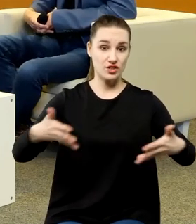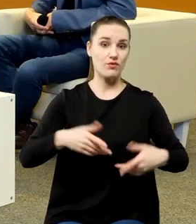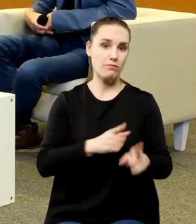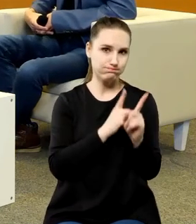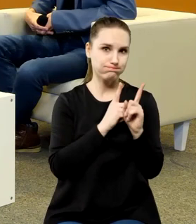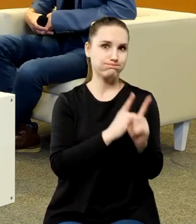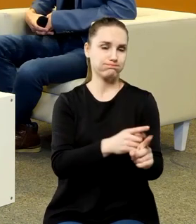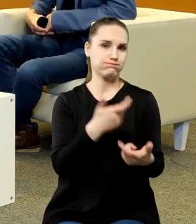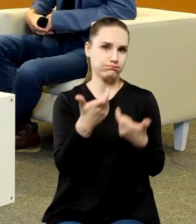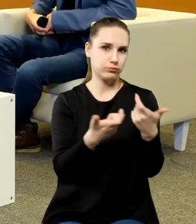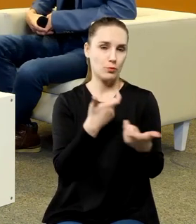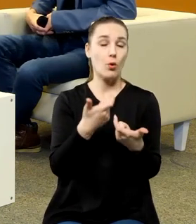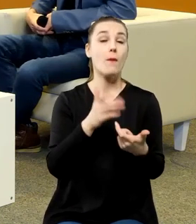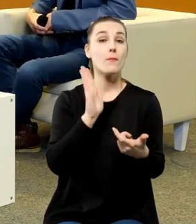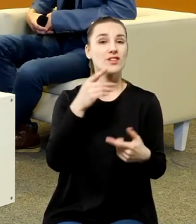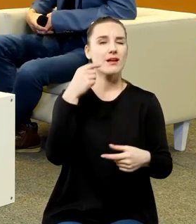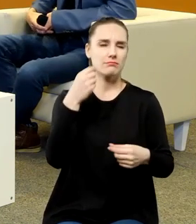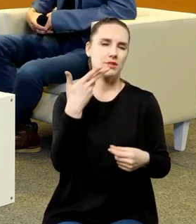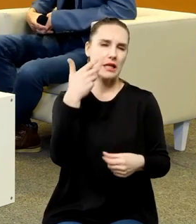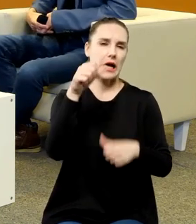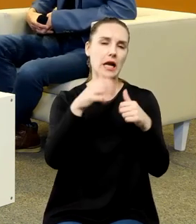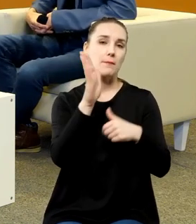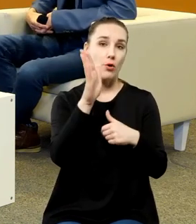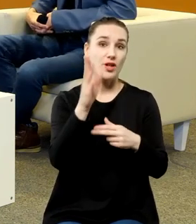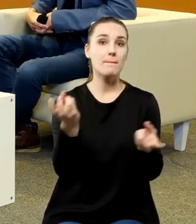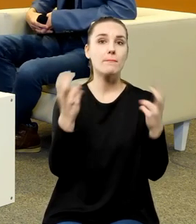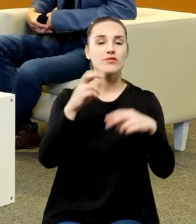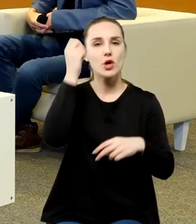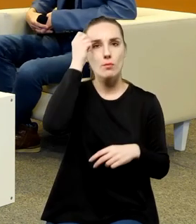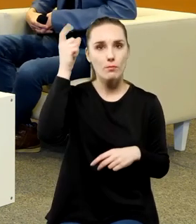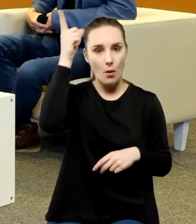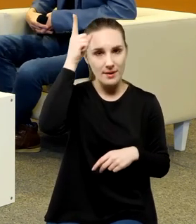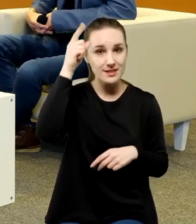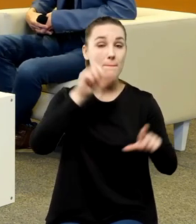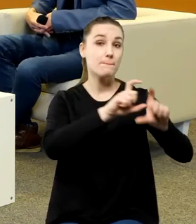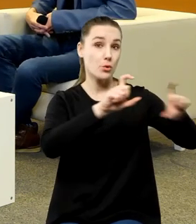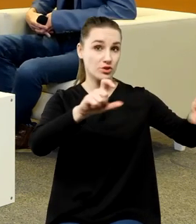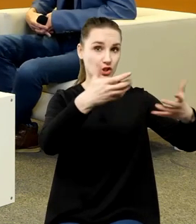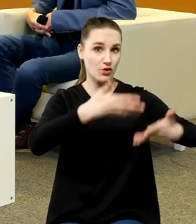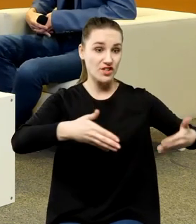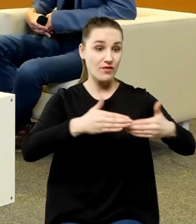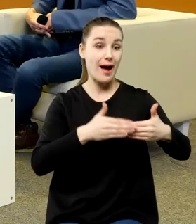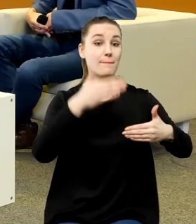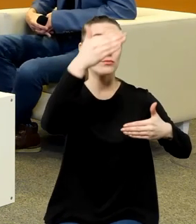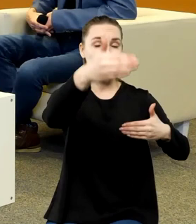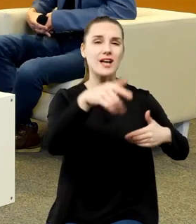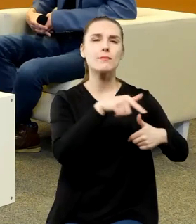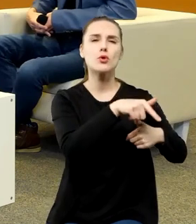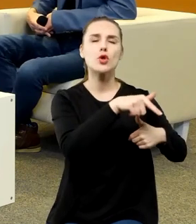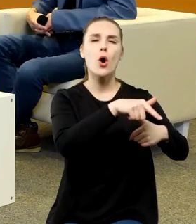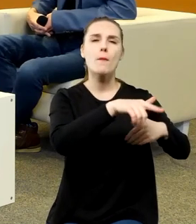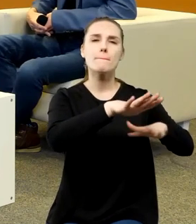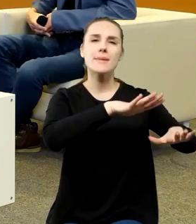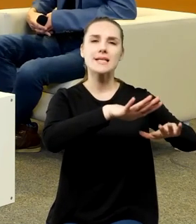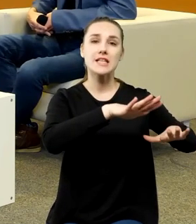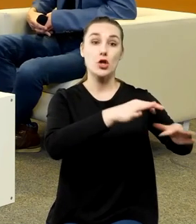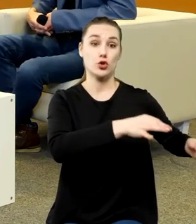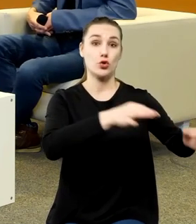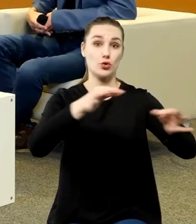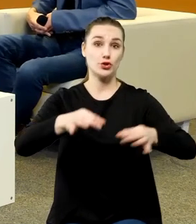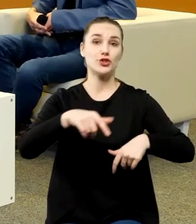później pojawi się właśnie pomysł, żeby powstał przed gmachem Towarzystwa, które się mieściło i mieści do dzisiaj